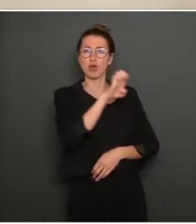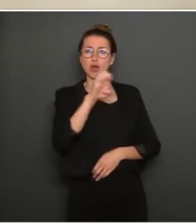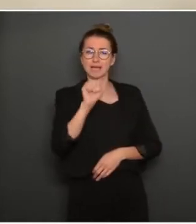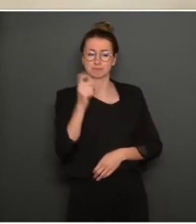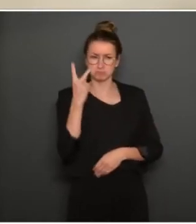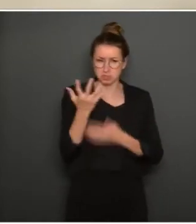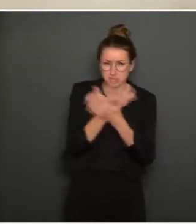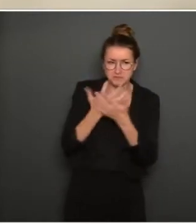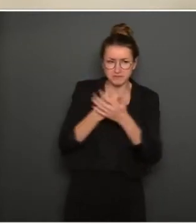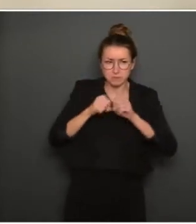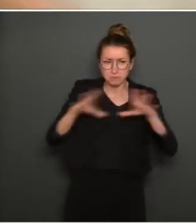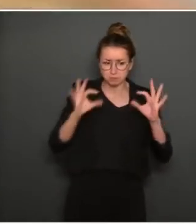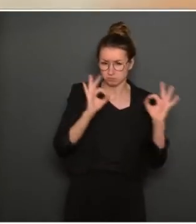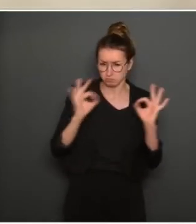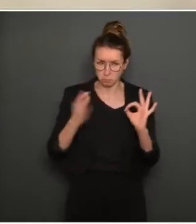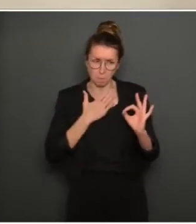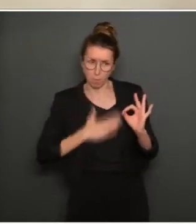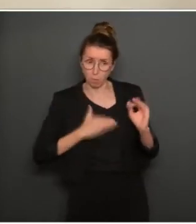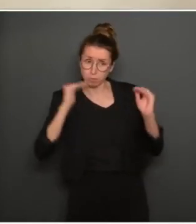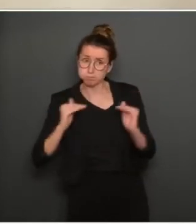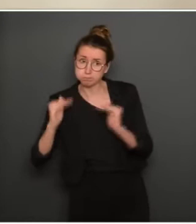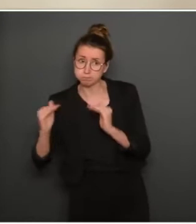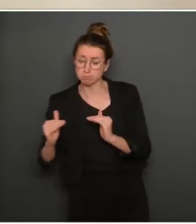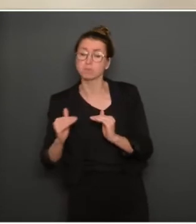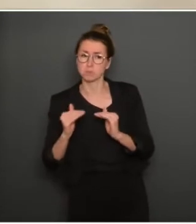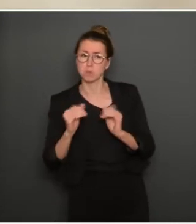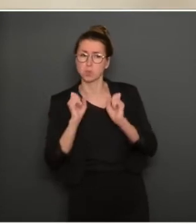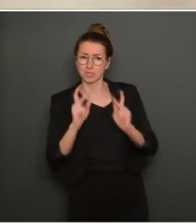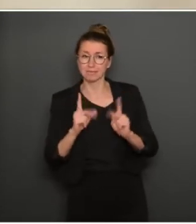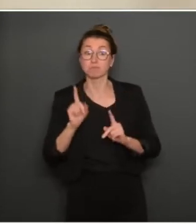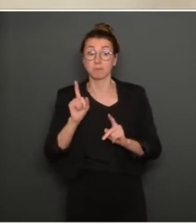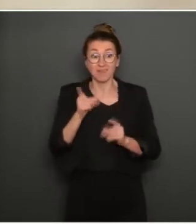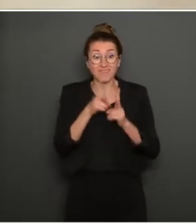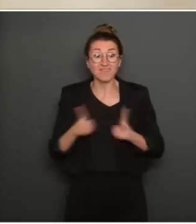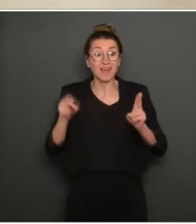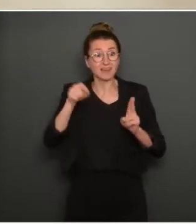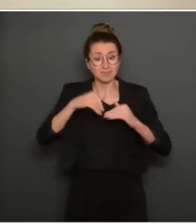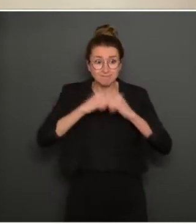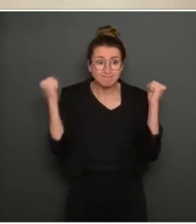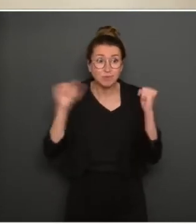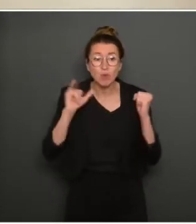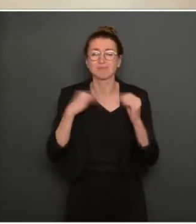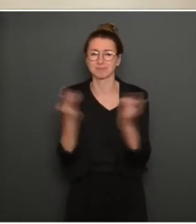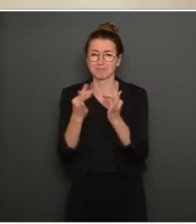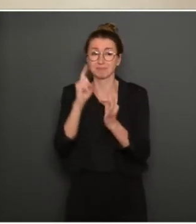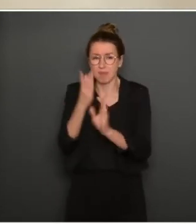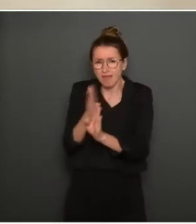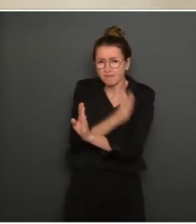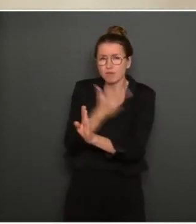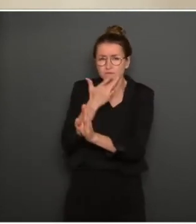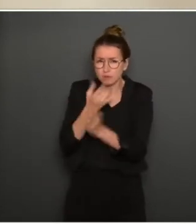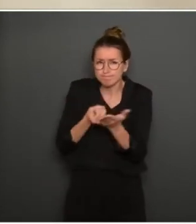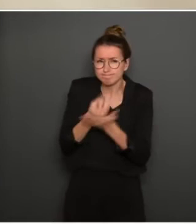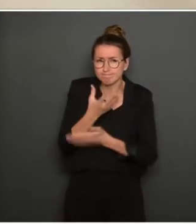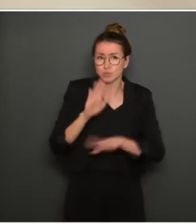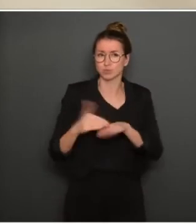Mais avant de vous détailler cette nouvelle phase, je voudrais revenir sur les rassemblements importants ou festifs, par exemple lors de